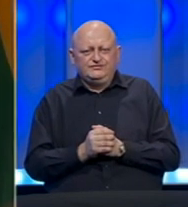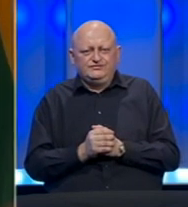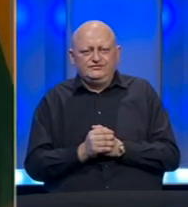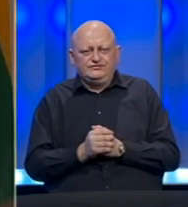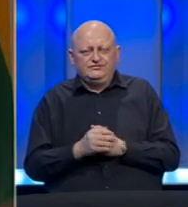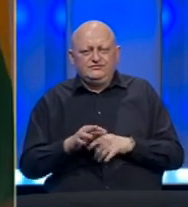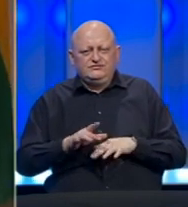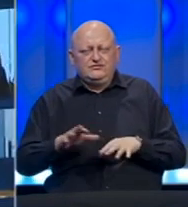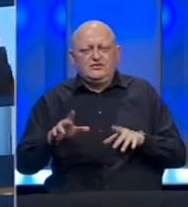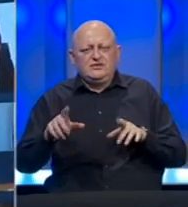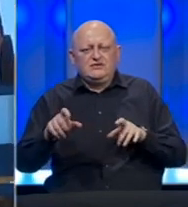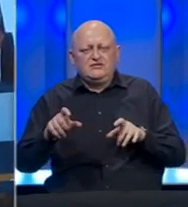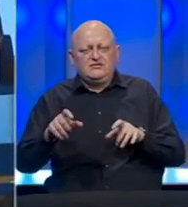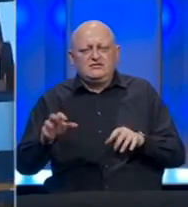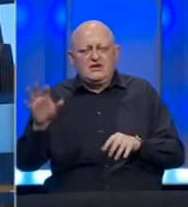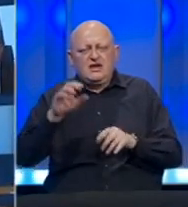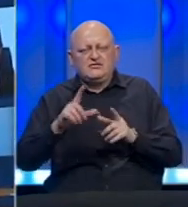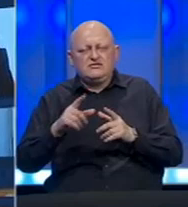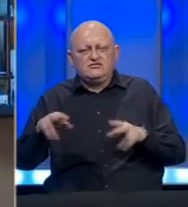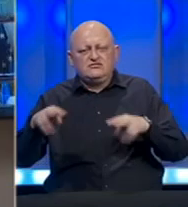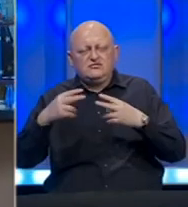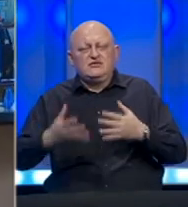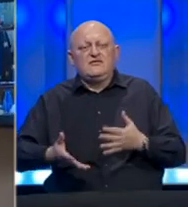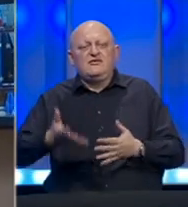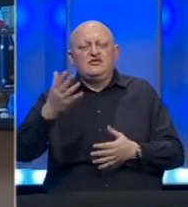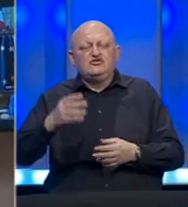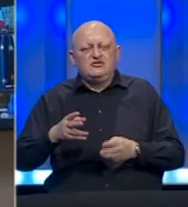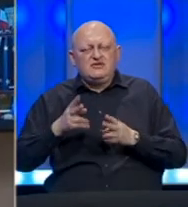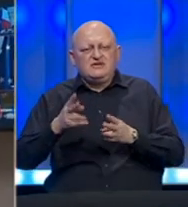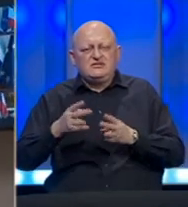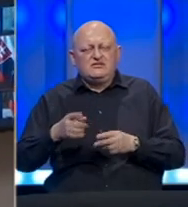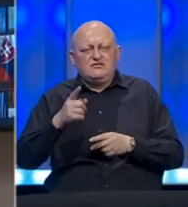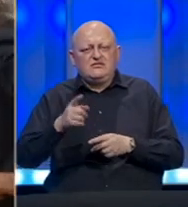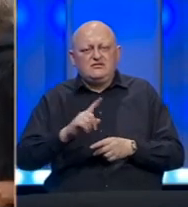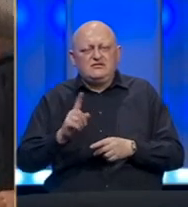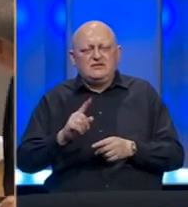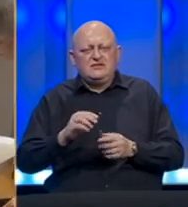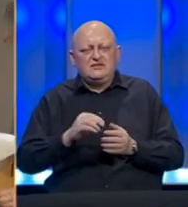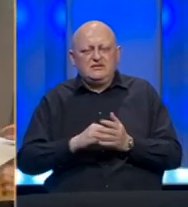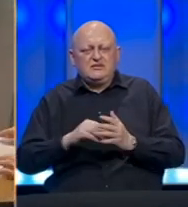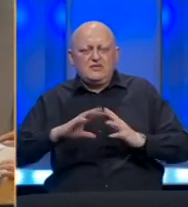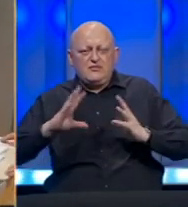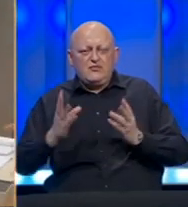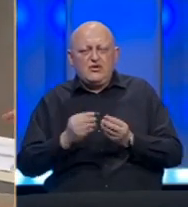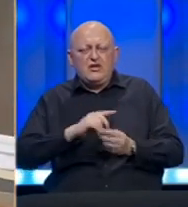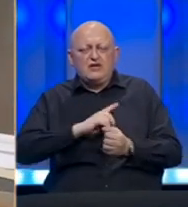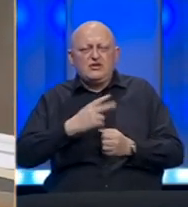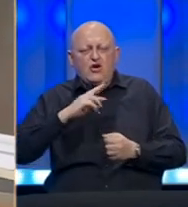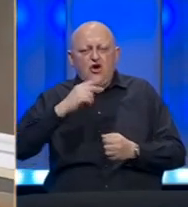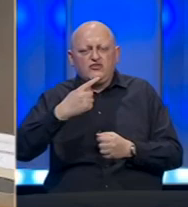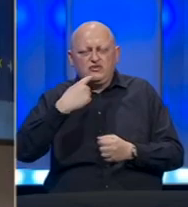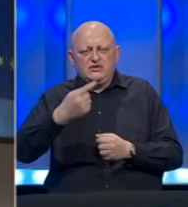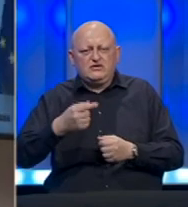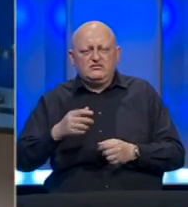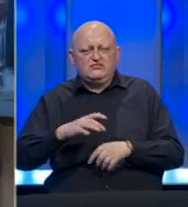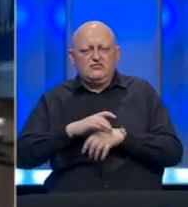Pandemija koronavirusa je Evropsku uniju suočila sa višestrukim izazovima i za nju je potreban jedinstven evropski odgovor. Zaključili